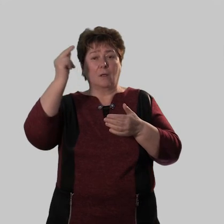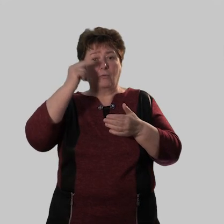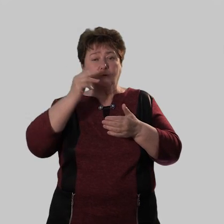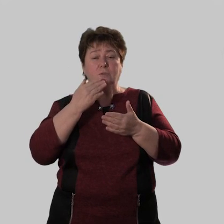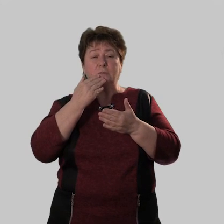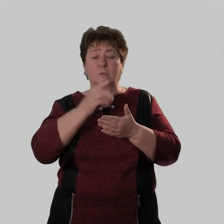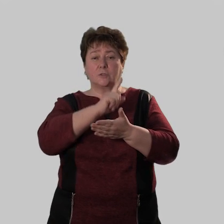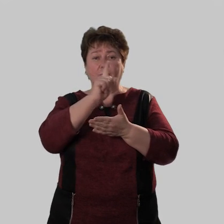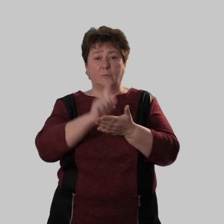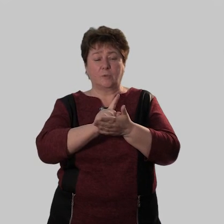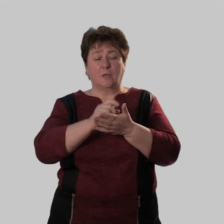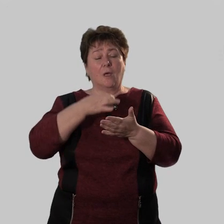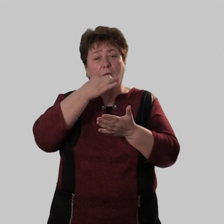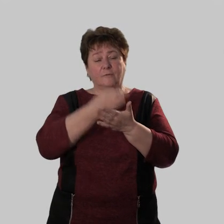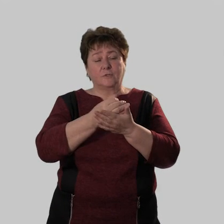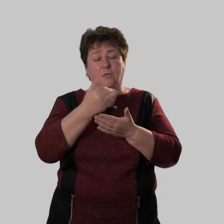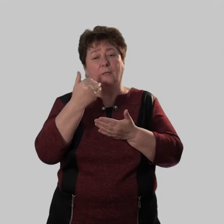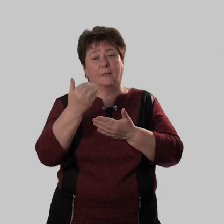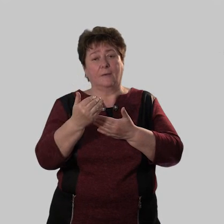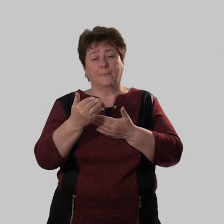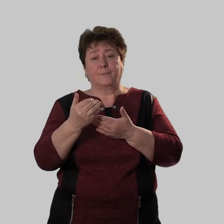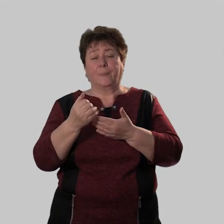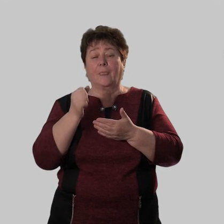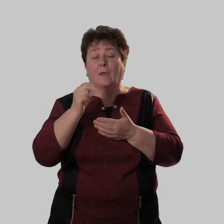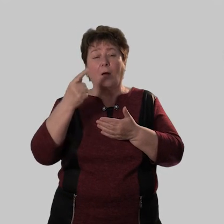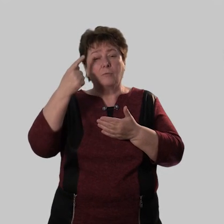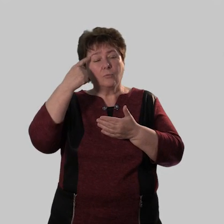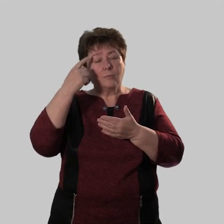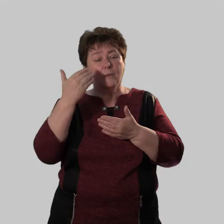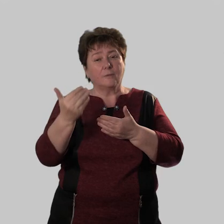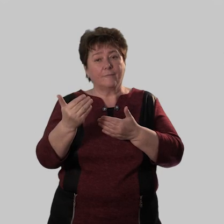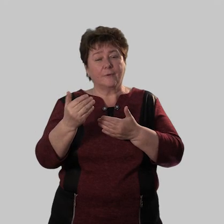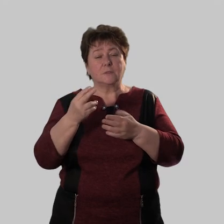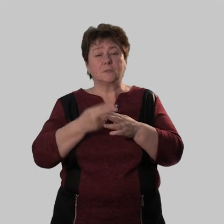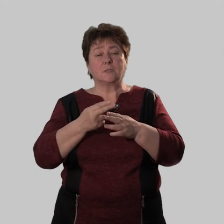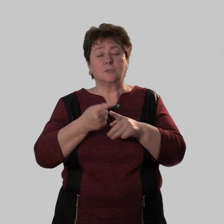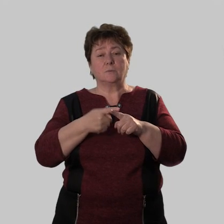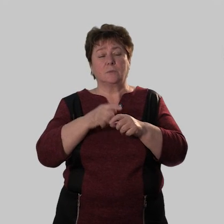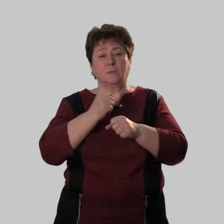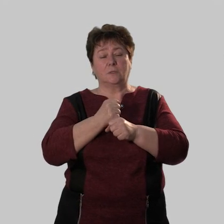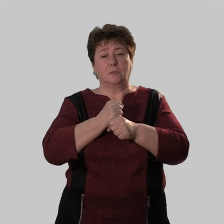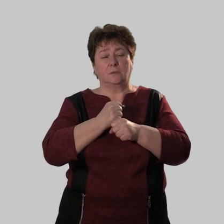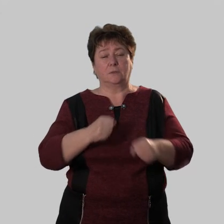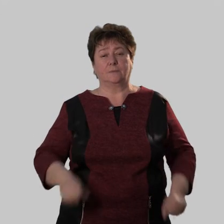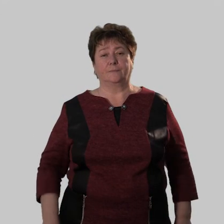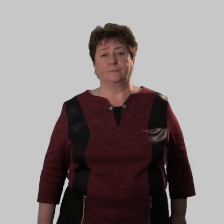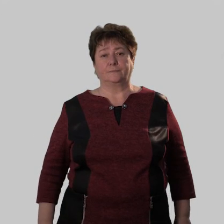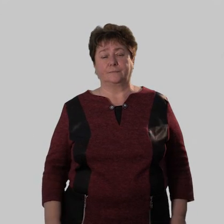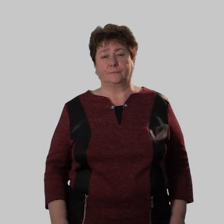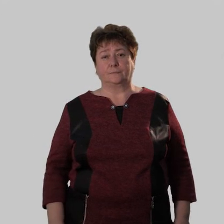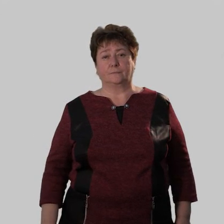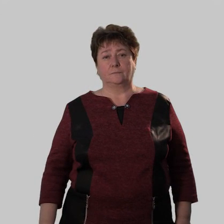научиться задавать вопросы и отвечать на них. Как вы думаете, зачем это делать?